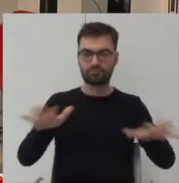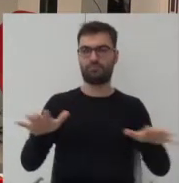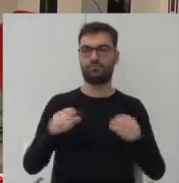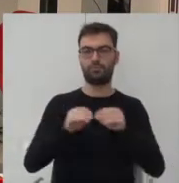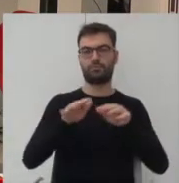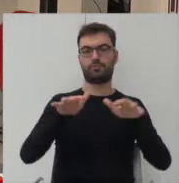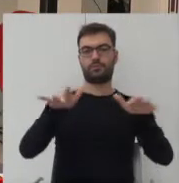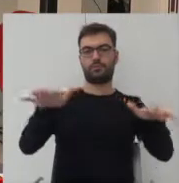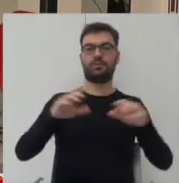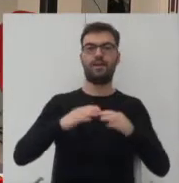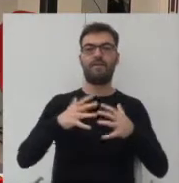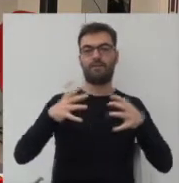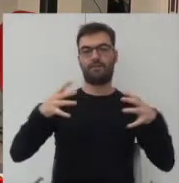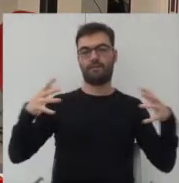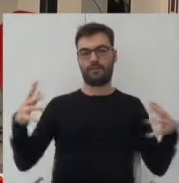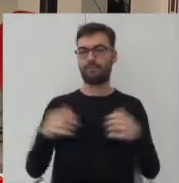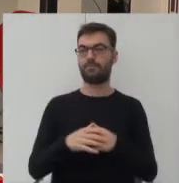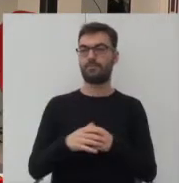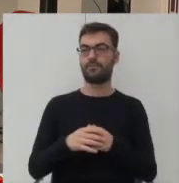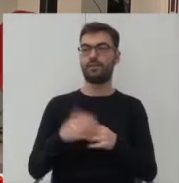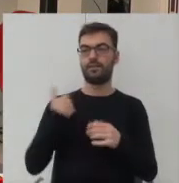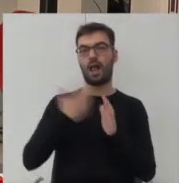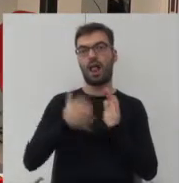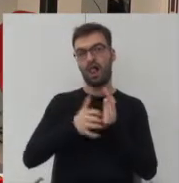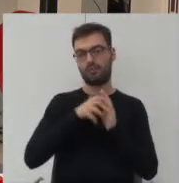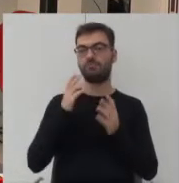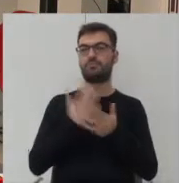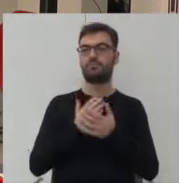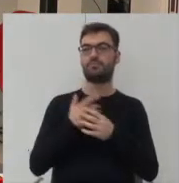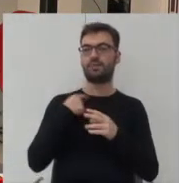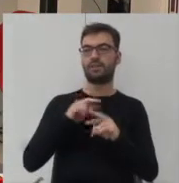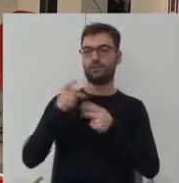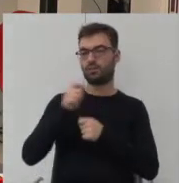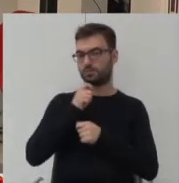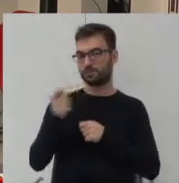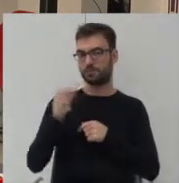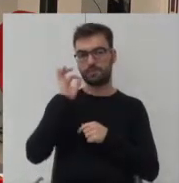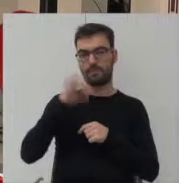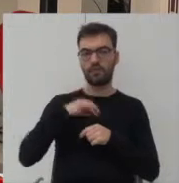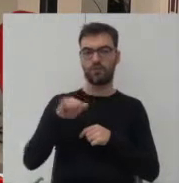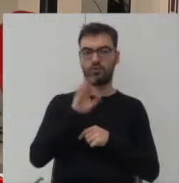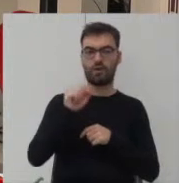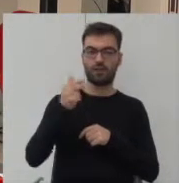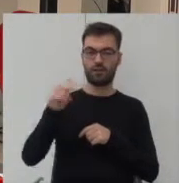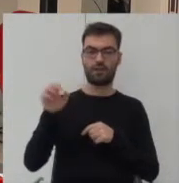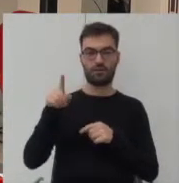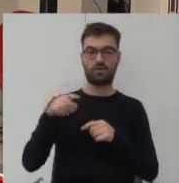większe produkty, na jeszcze większą skalę. Żeby tego tematu nie przegadać, oddam głos teraz już Pani Joannie, która wprowadzi